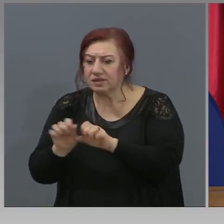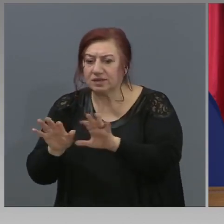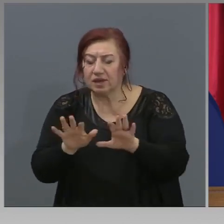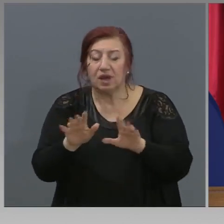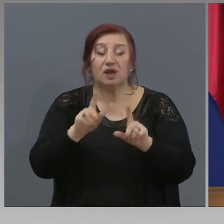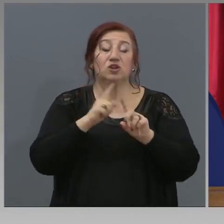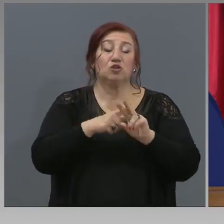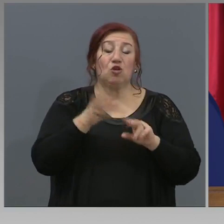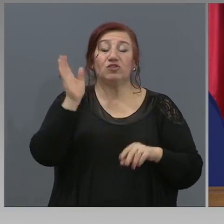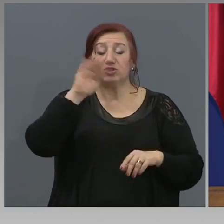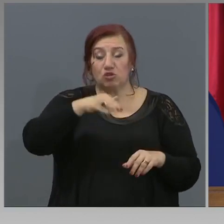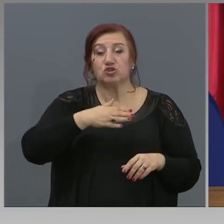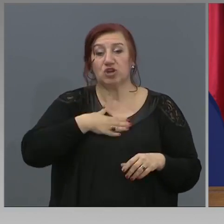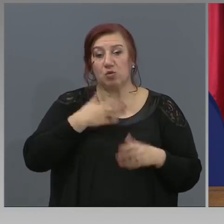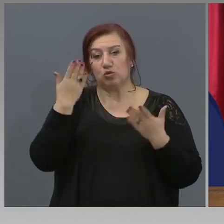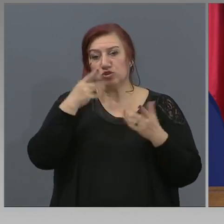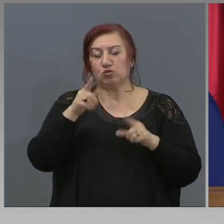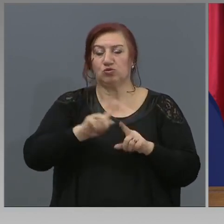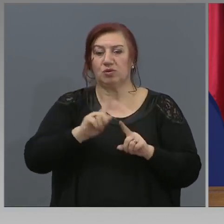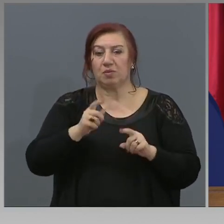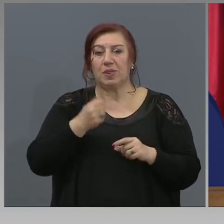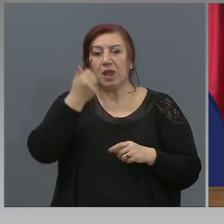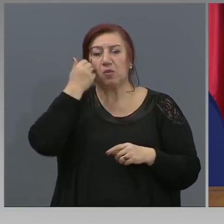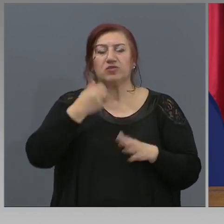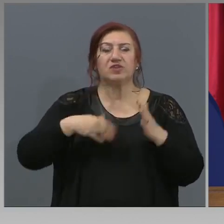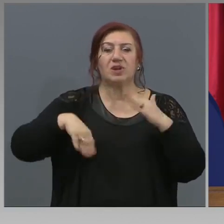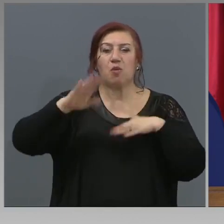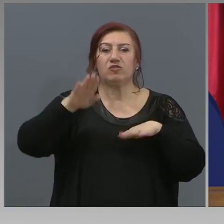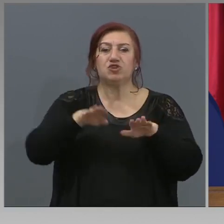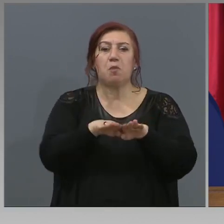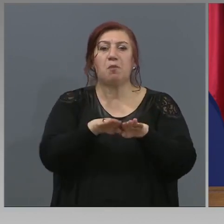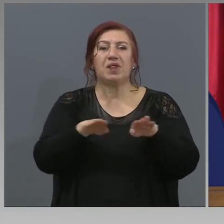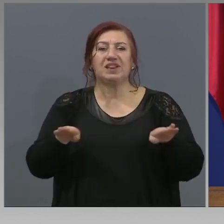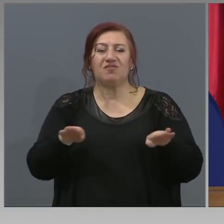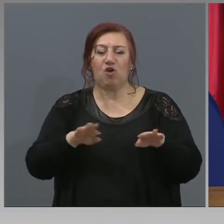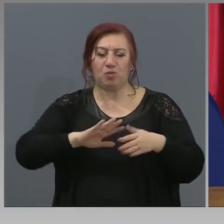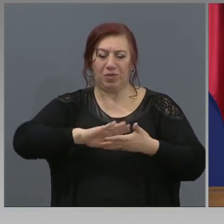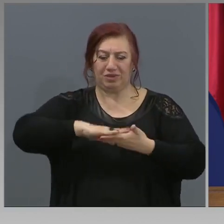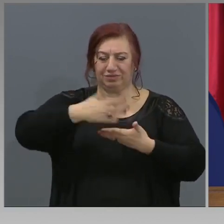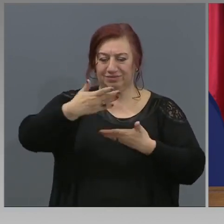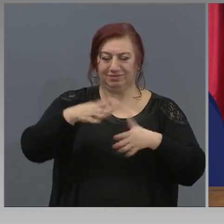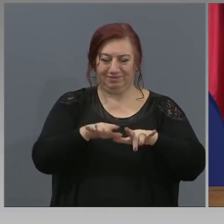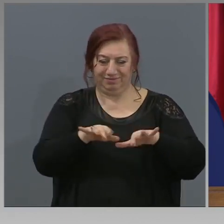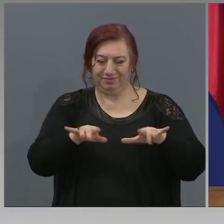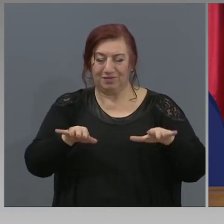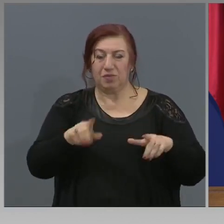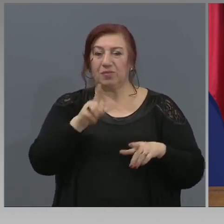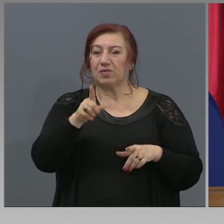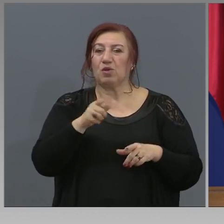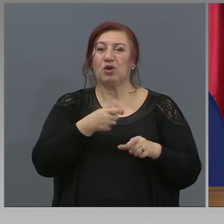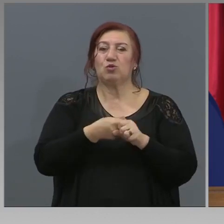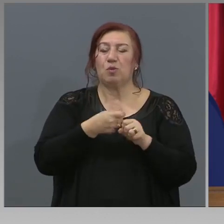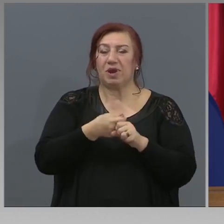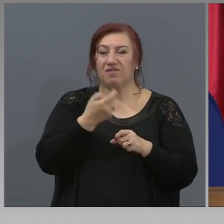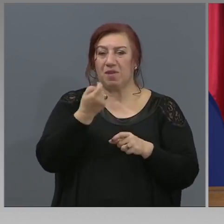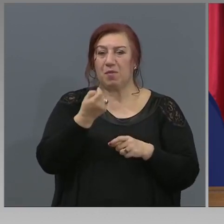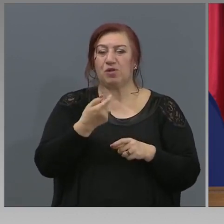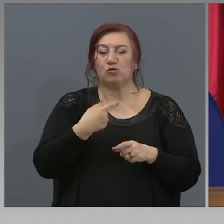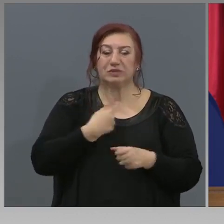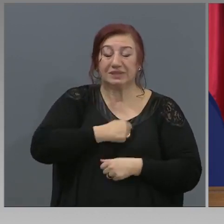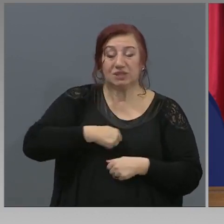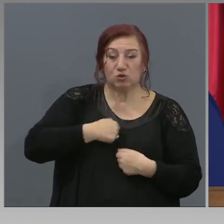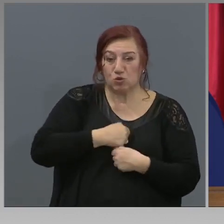има такива, които трябва да го направят. Пълзване на повече платформи в един клас, което създава затруднения. Не